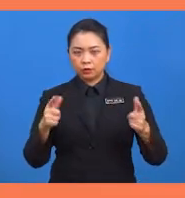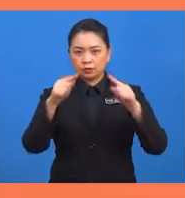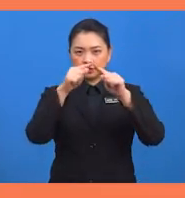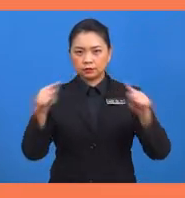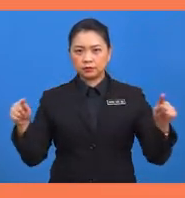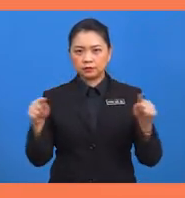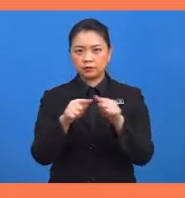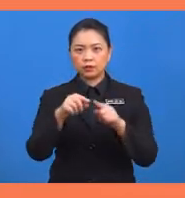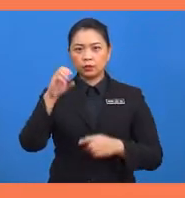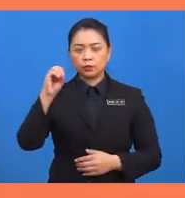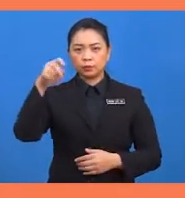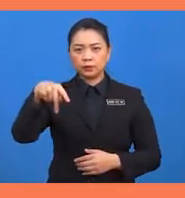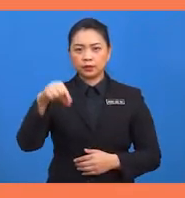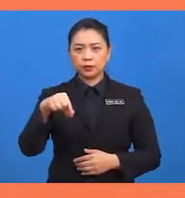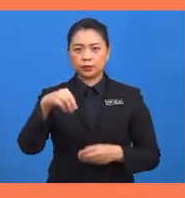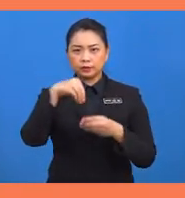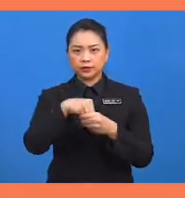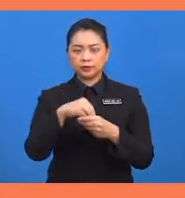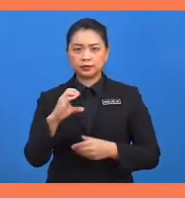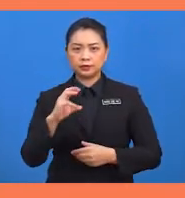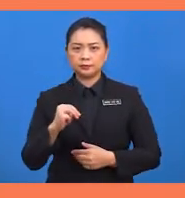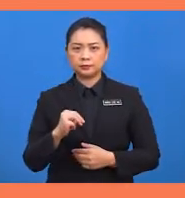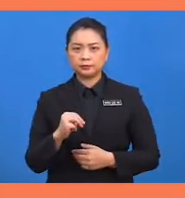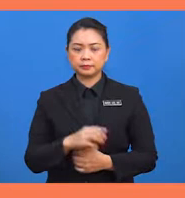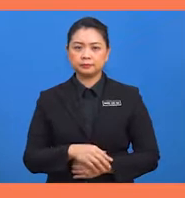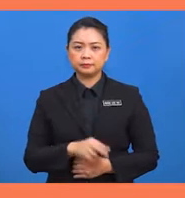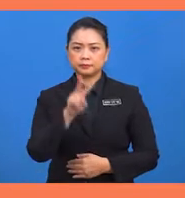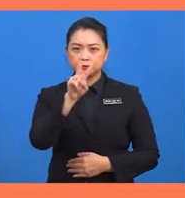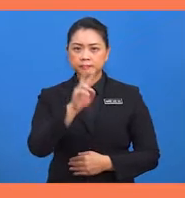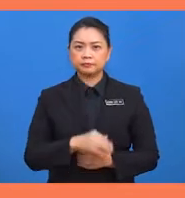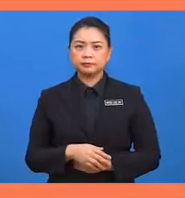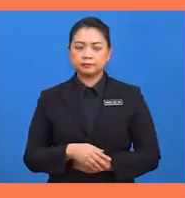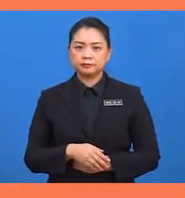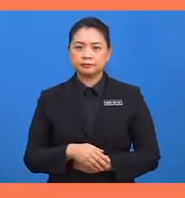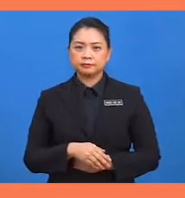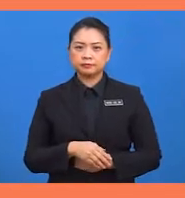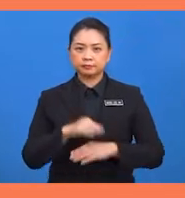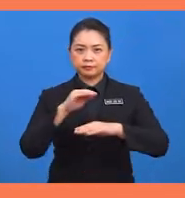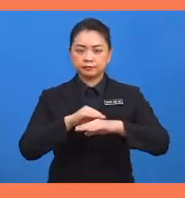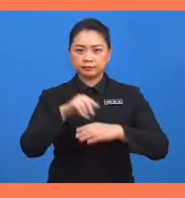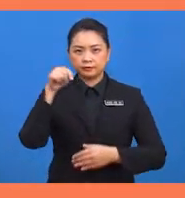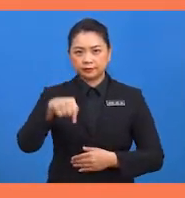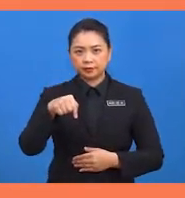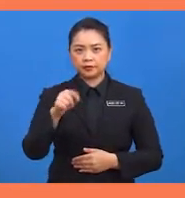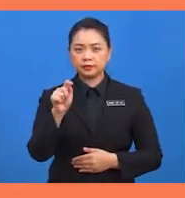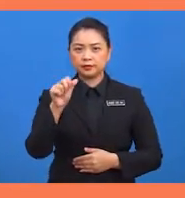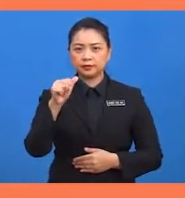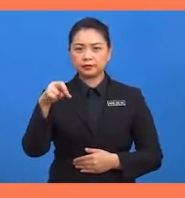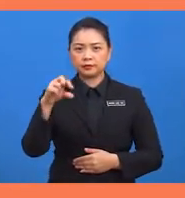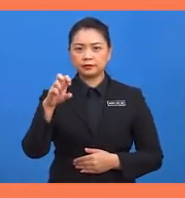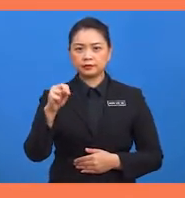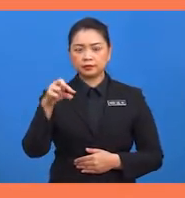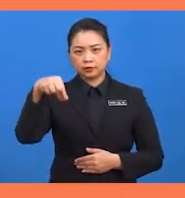luas segitiga OPQ dalam sentimeter persegi. Pada titik ketenjenan Q,